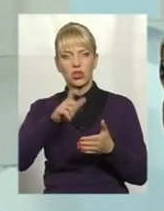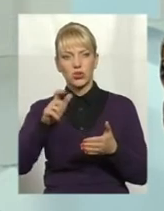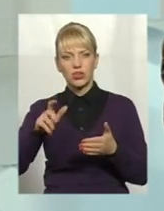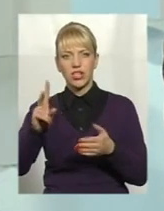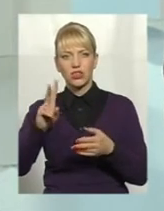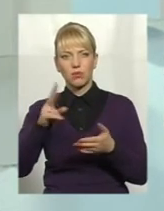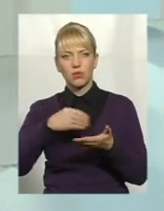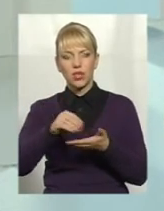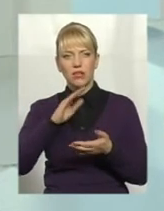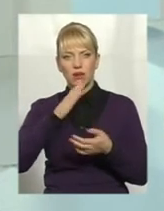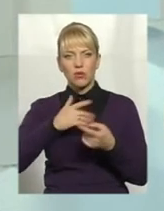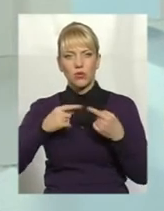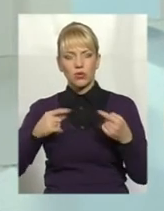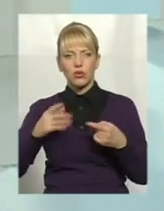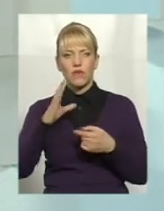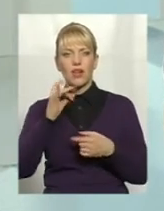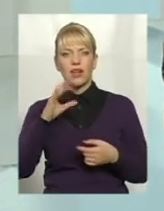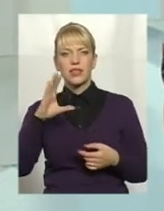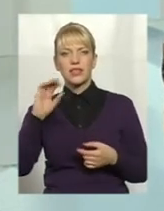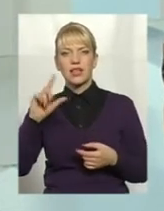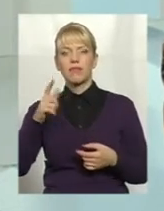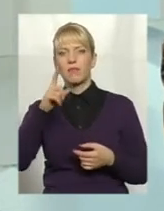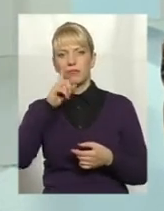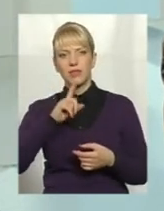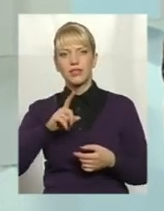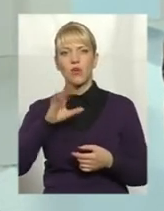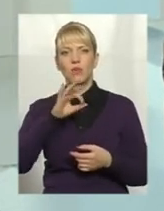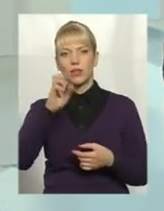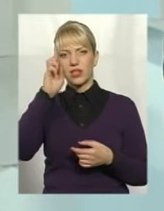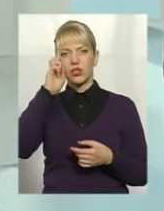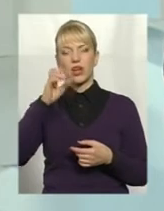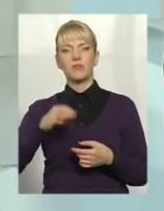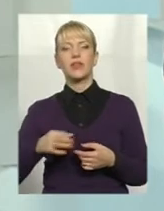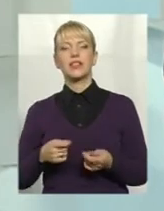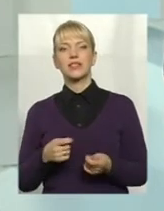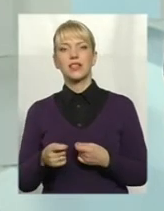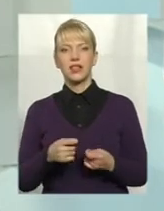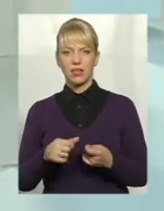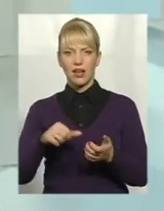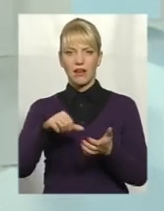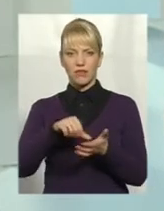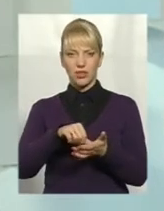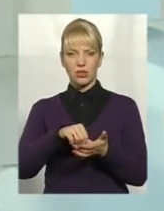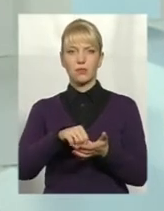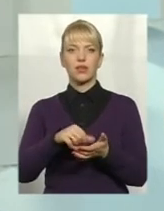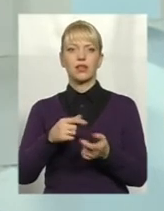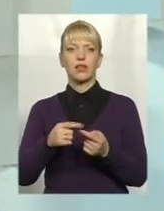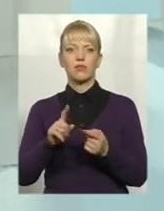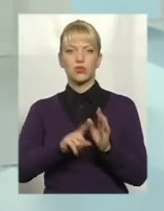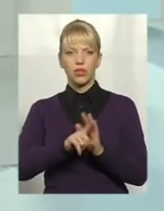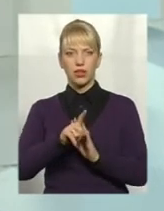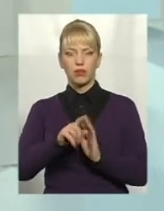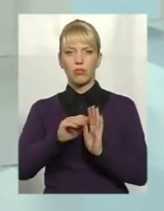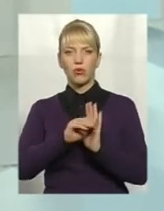то в нас з вересня місяця облдержміністрація виступила ініціатором і розпочали програму